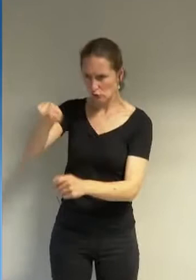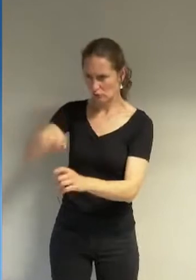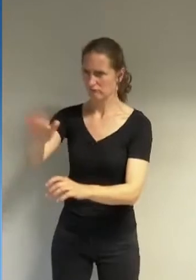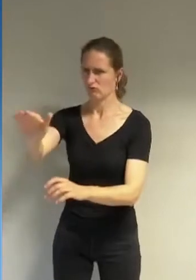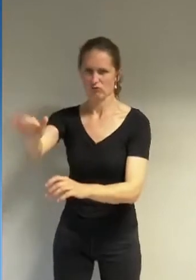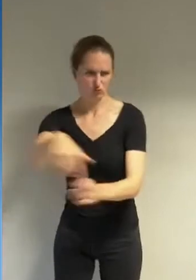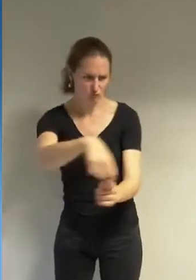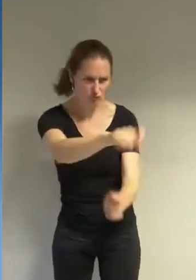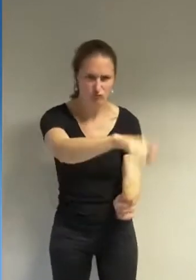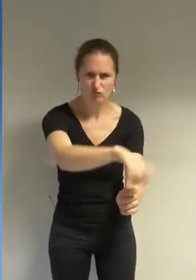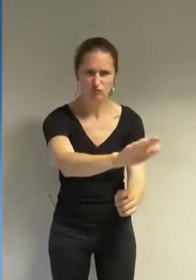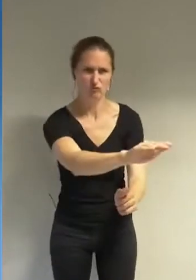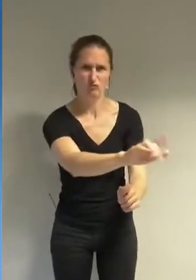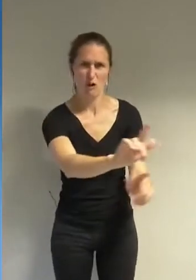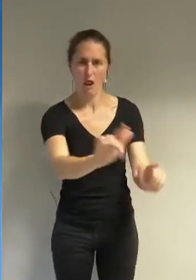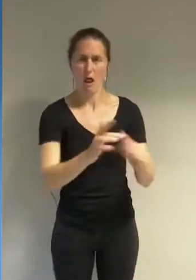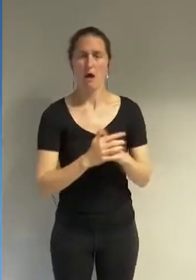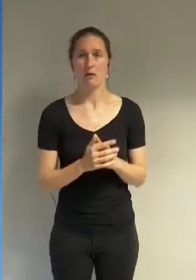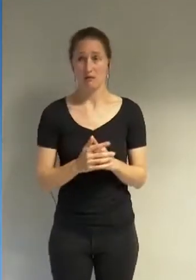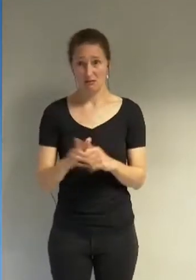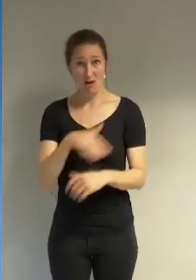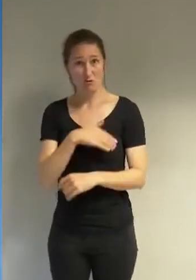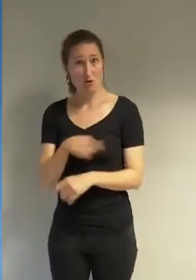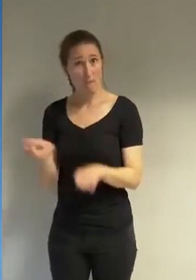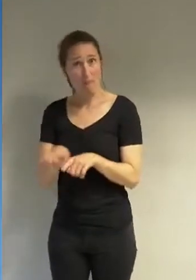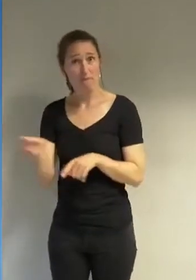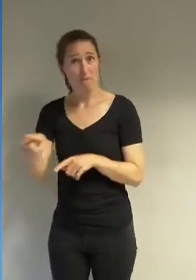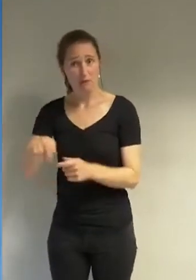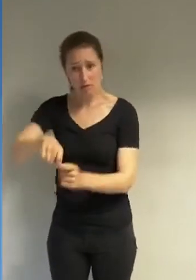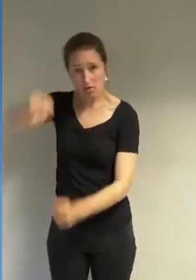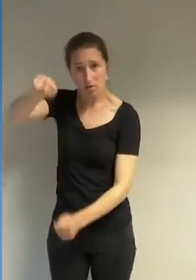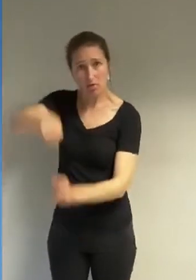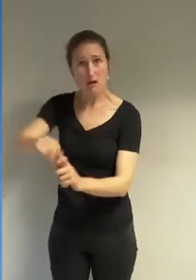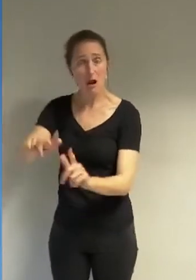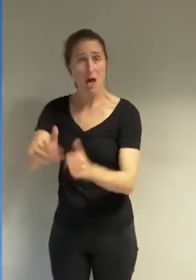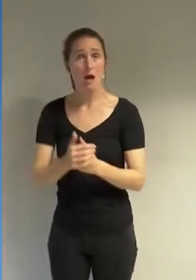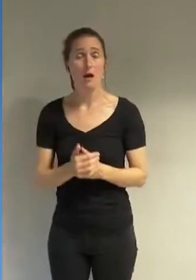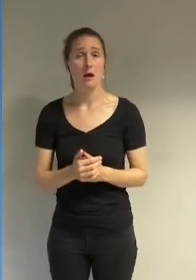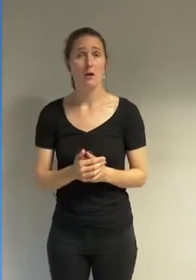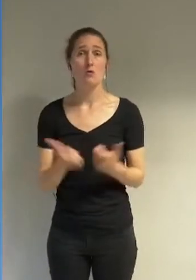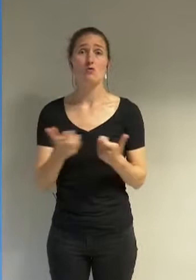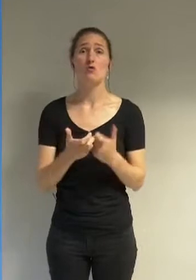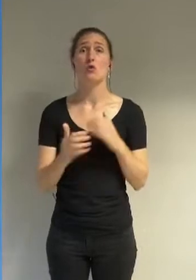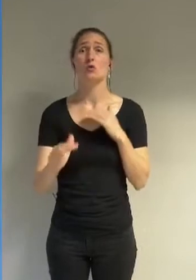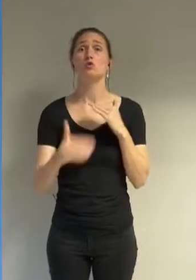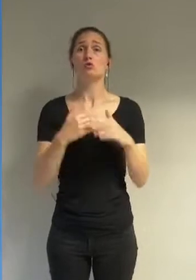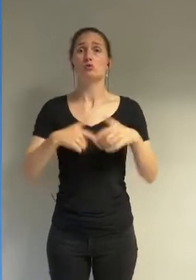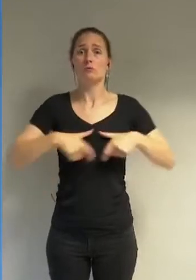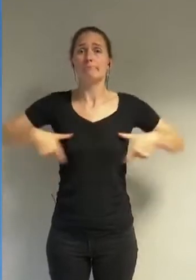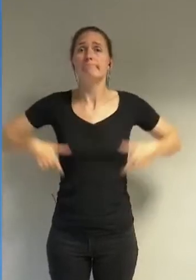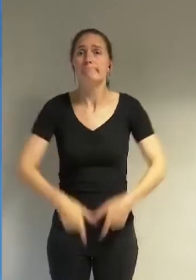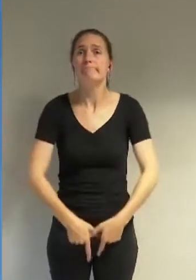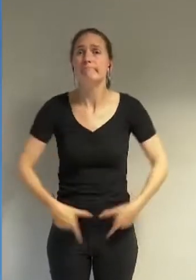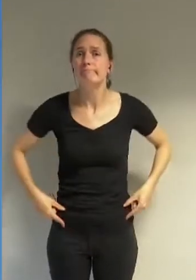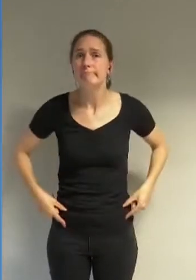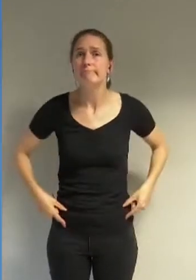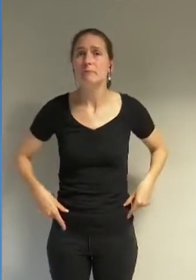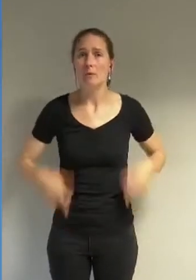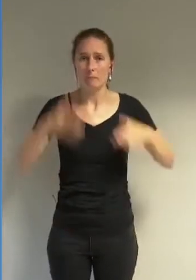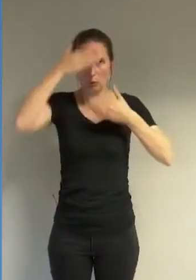des femmes comment allons-nous traiter la question des sous-vêtements portés sous les burkinis